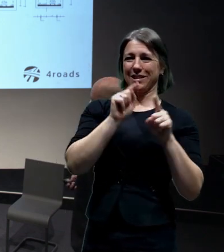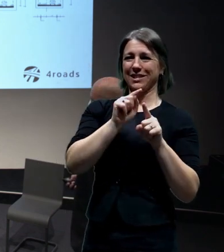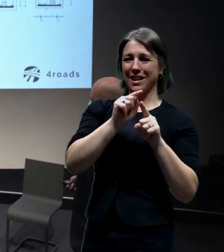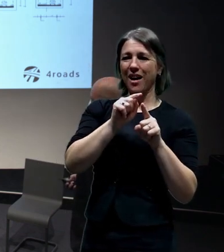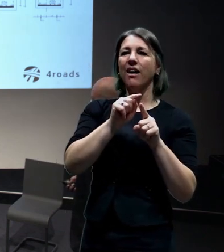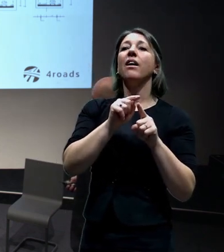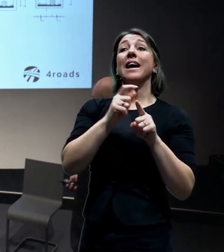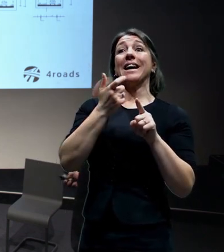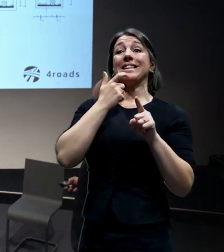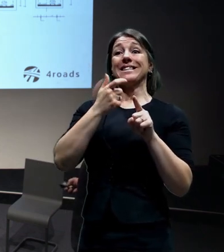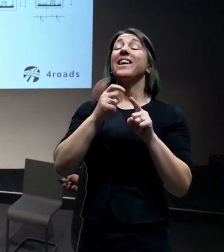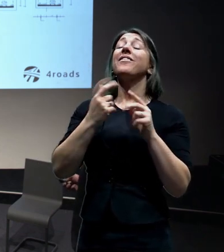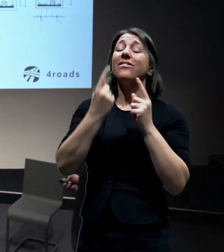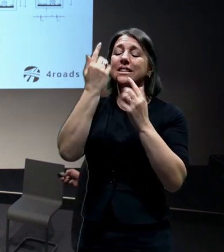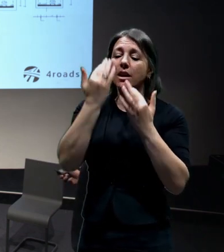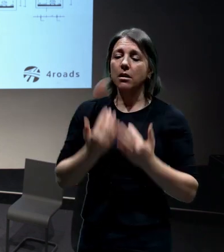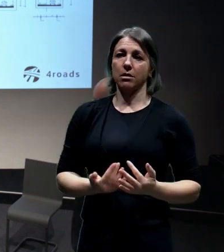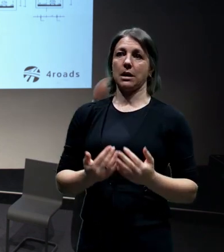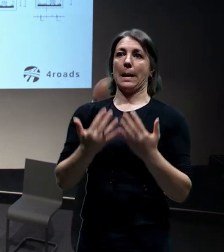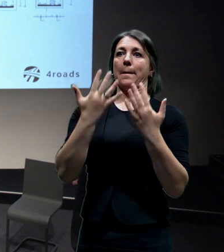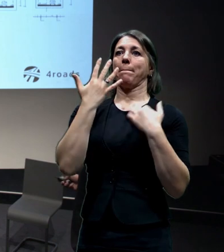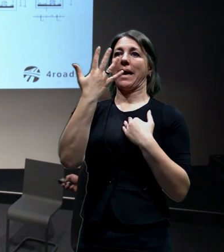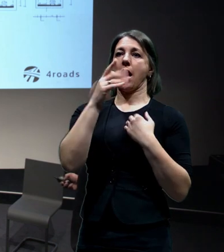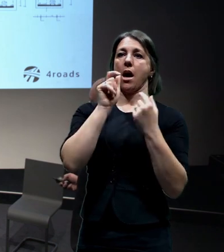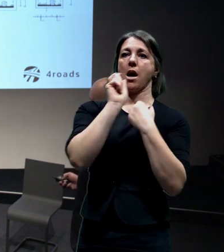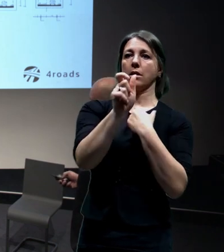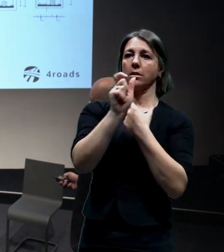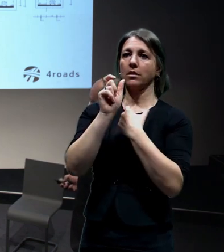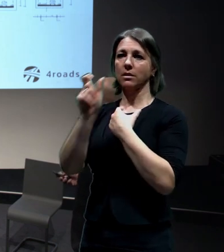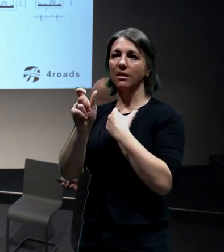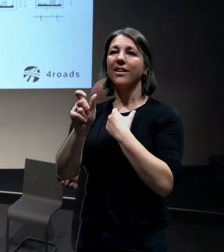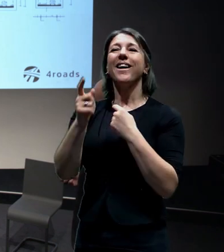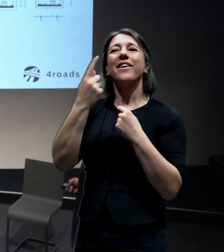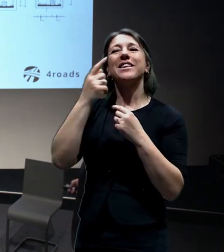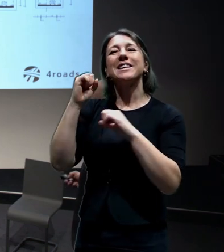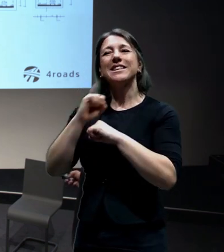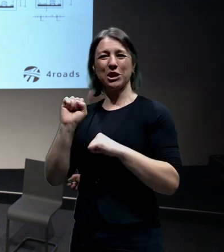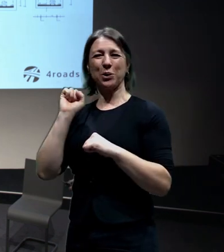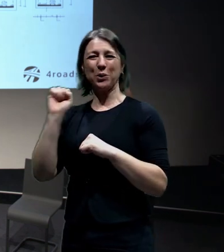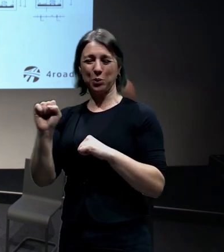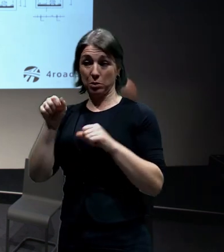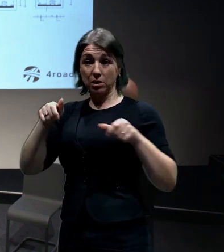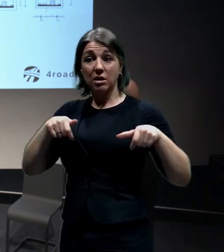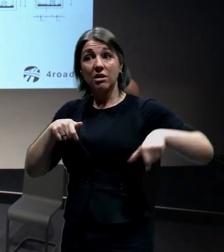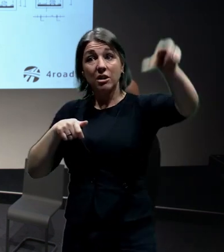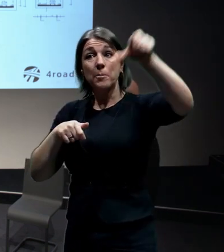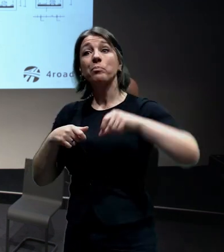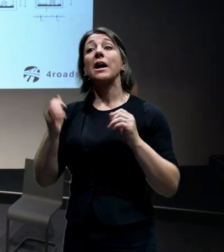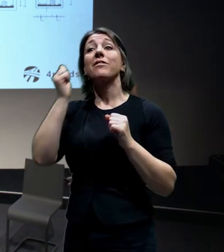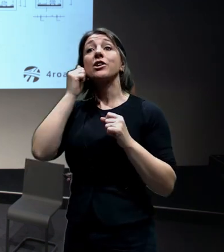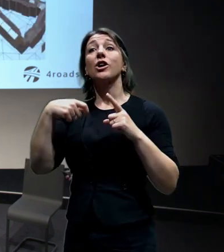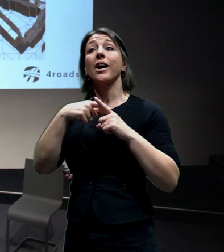v tom rozpletu vychází pět pruhů a když se podíváte, kde nám končí uliční čára, tak by to znamenalo, že musíme zbourat celou ulici Františka-Kadlece.